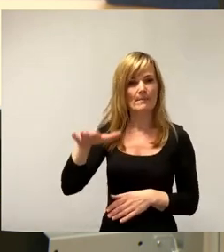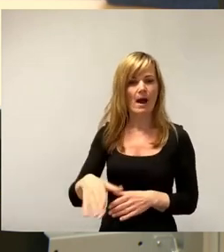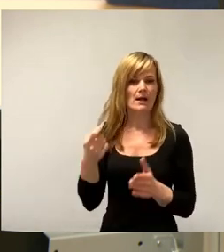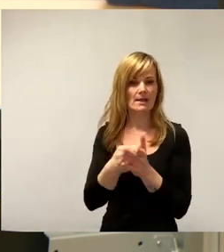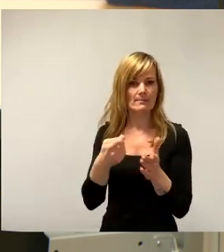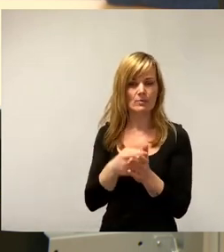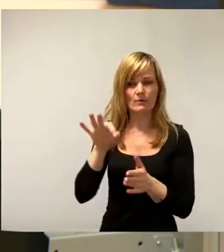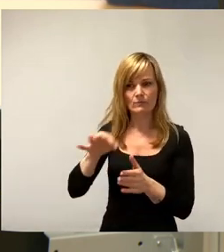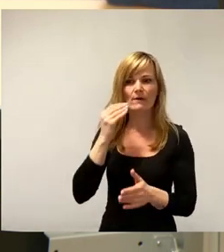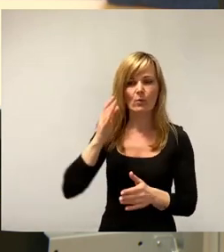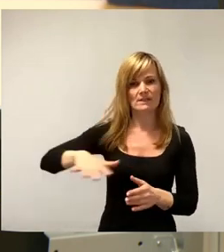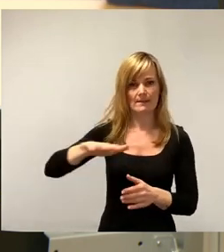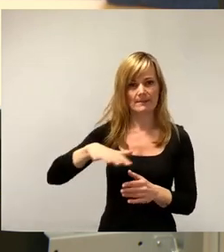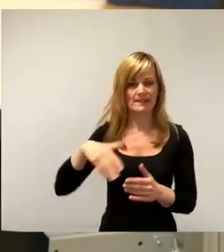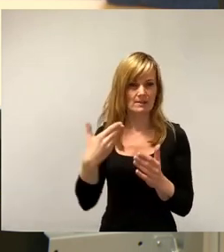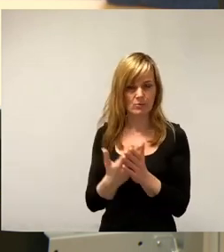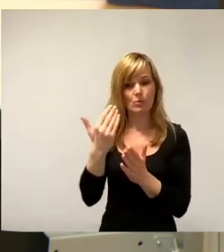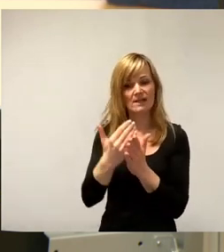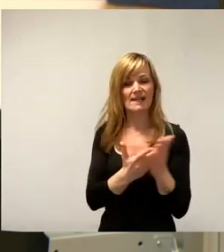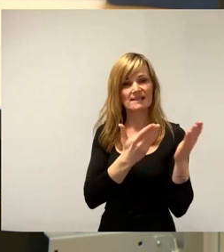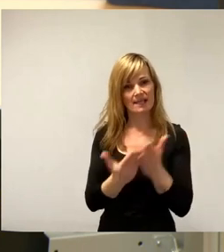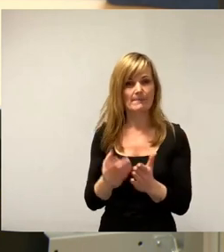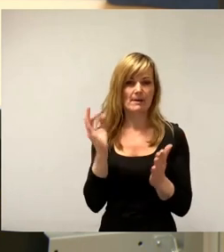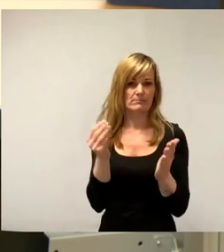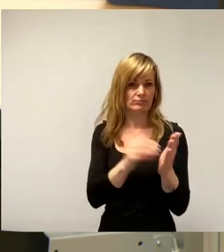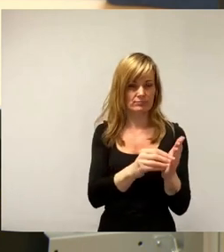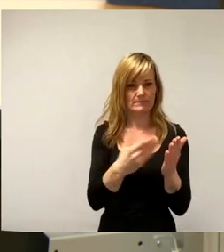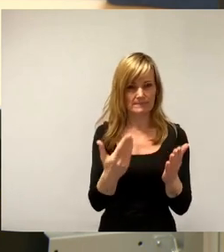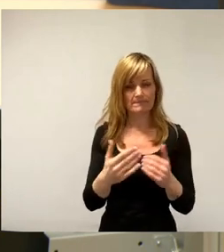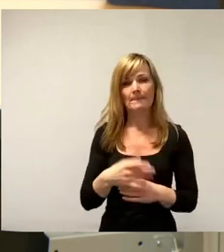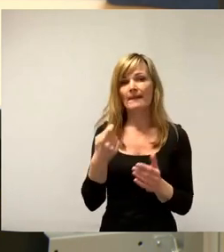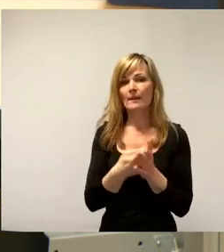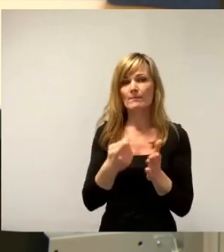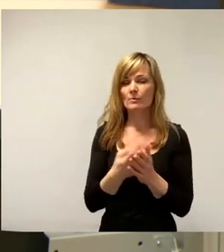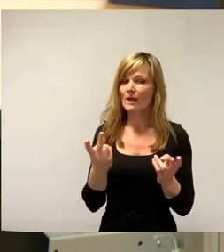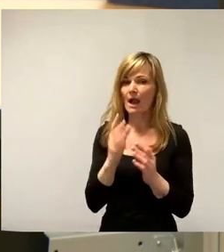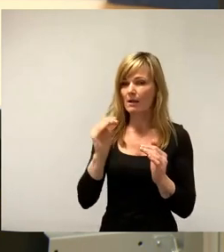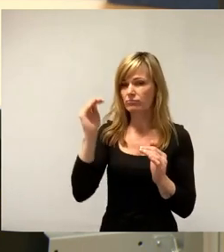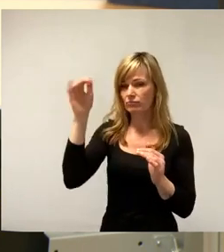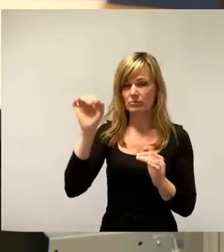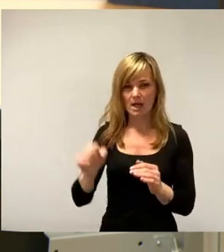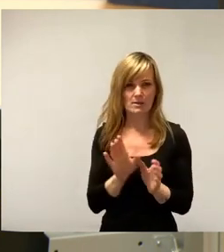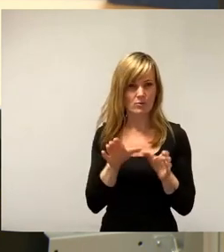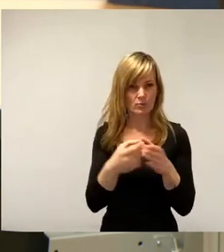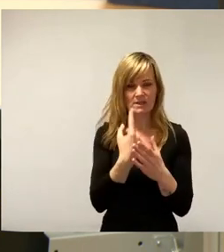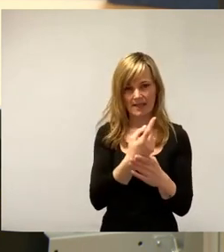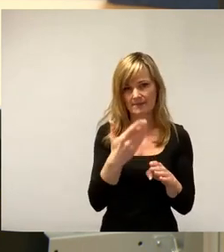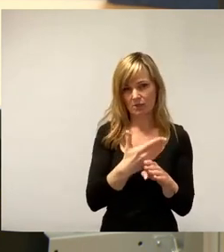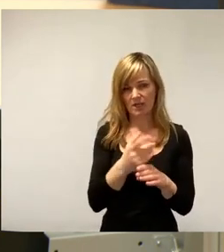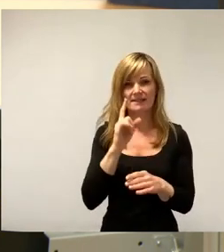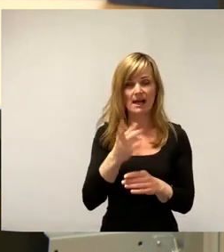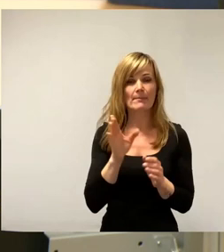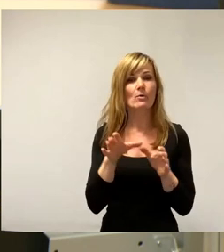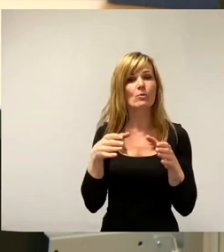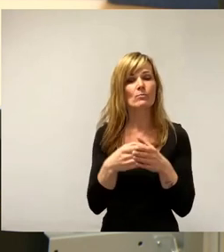Wohngebiet. So hat der Gesetzgeber das bestimmt. Die Gebühr kann ins beliebig angehoben werden durch die Kommunen, aber die Kommune ist nicht frei, wo